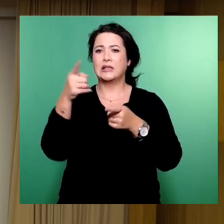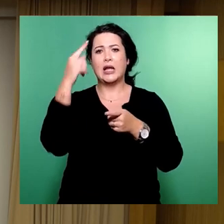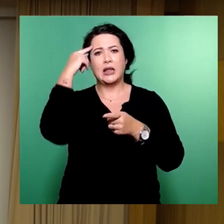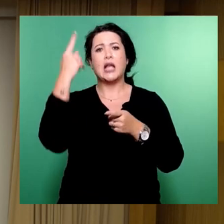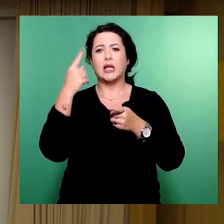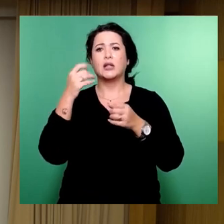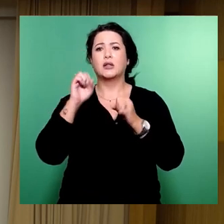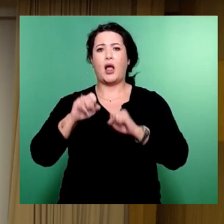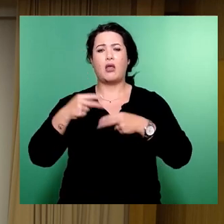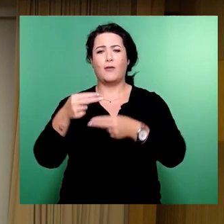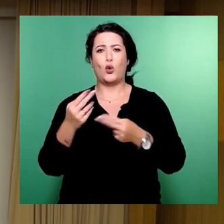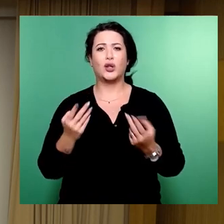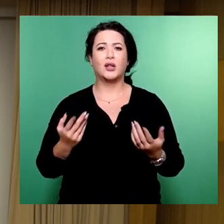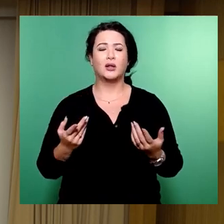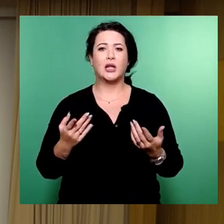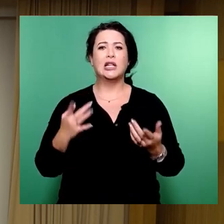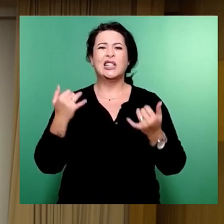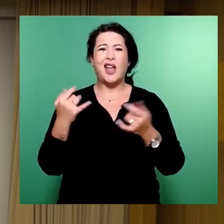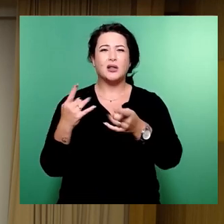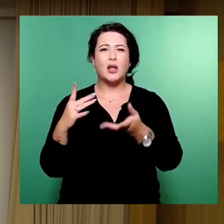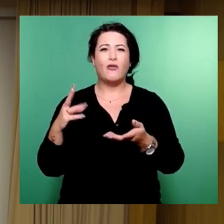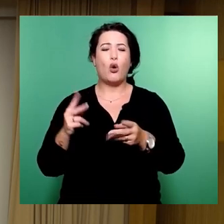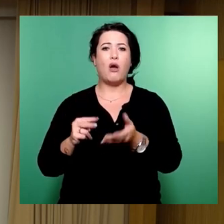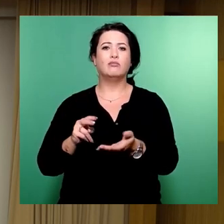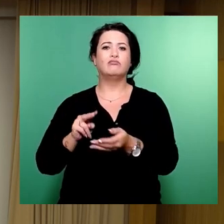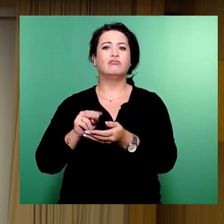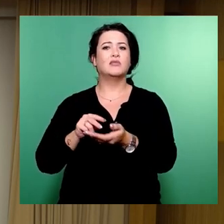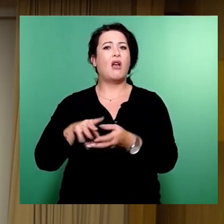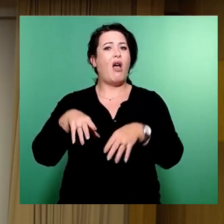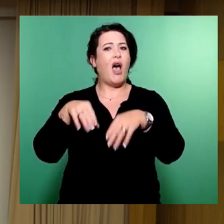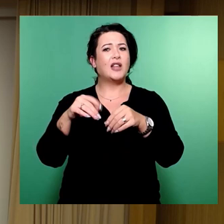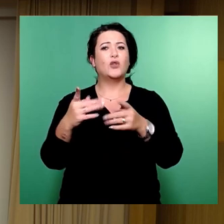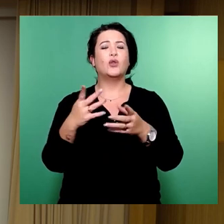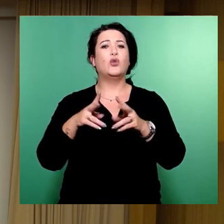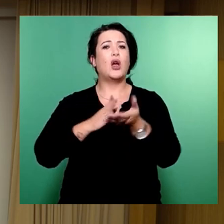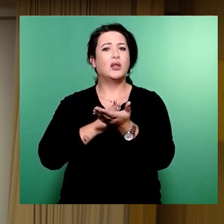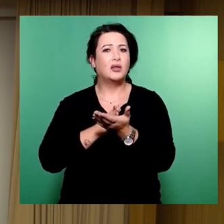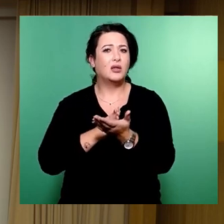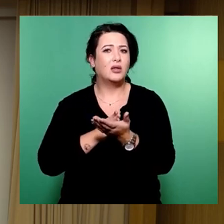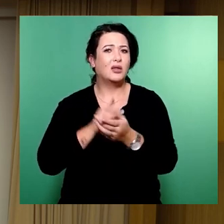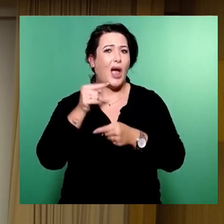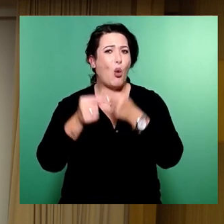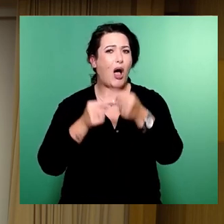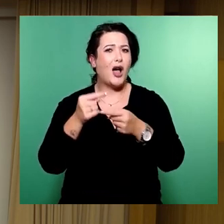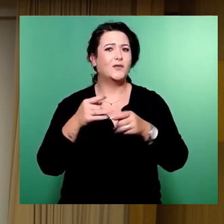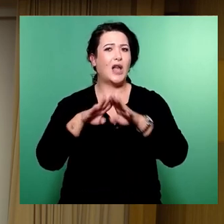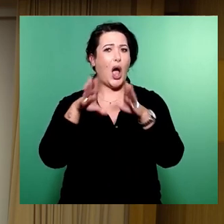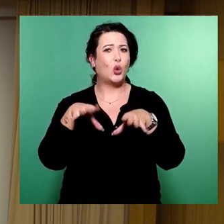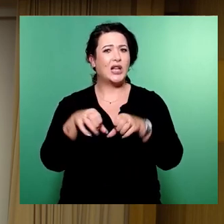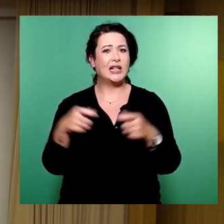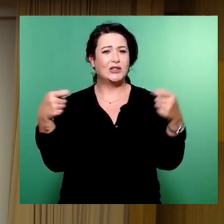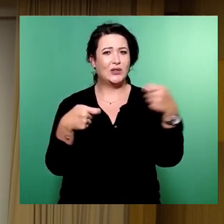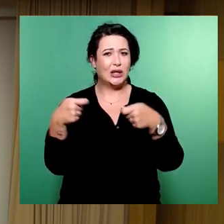Ist das jetzt der Einstieg in eine dauerhafte Haushaltsfinanzierung? Ich höre dann vielleicht Herrn Krüger gleich platzen,